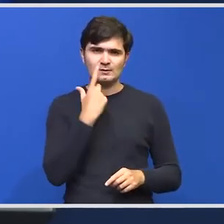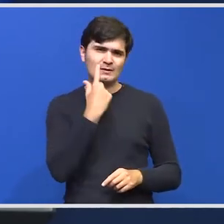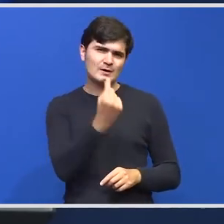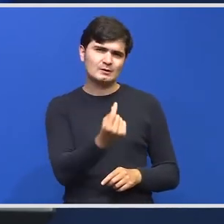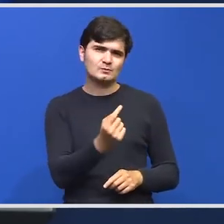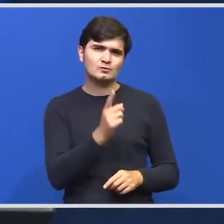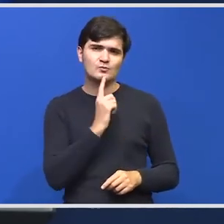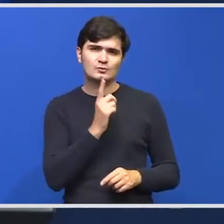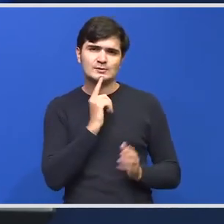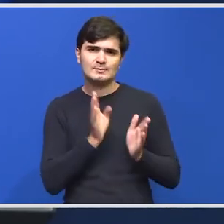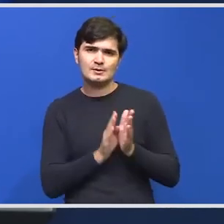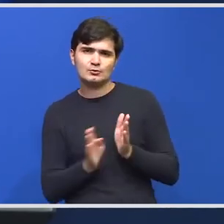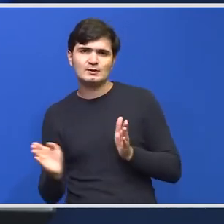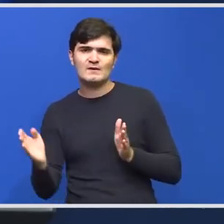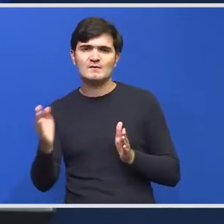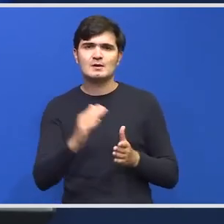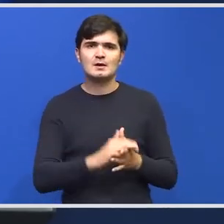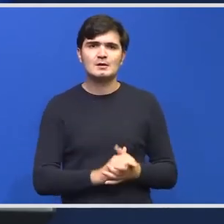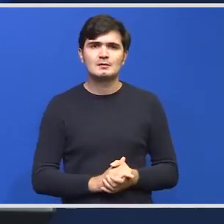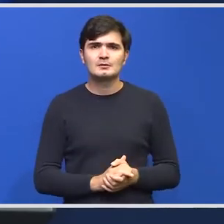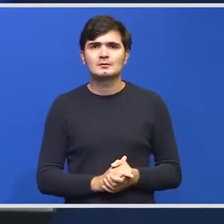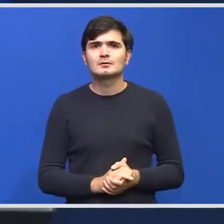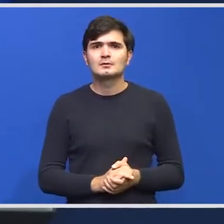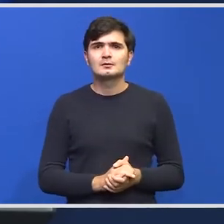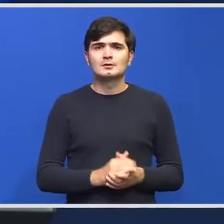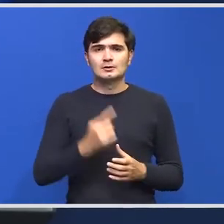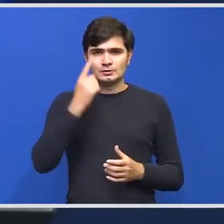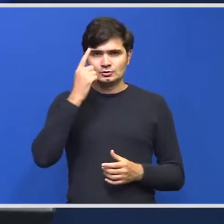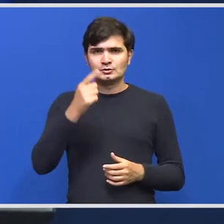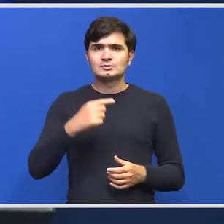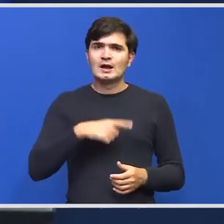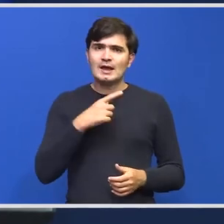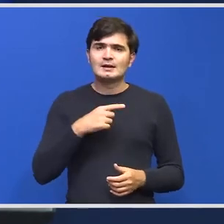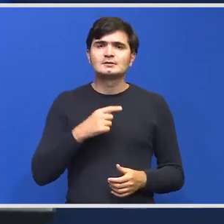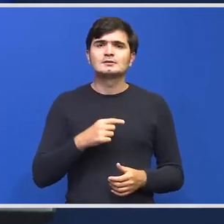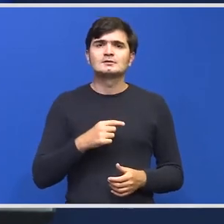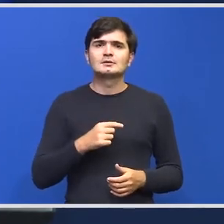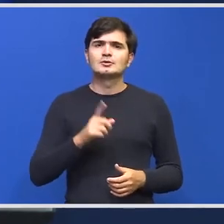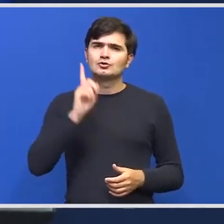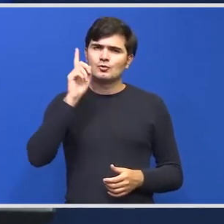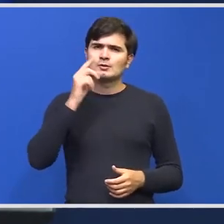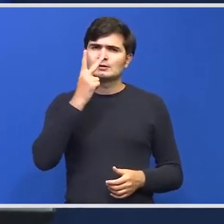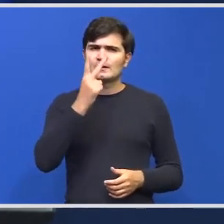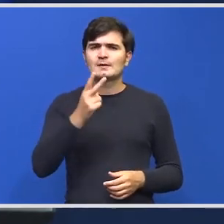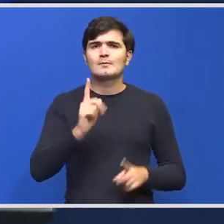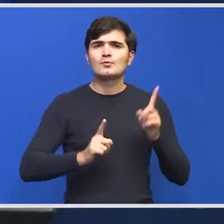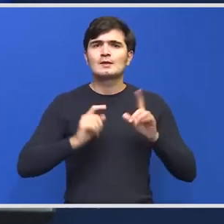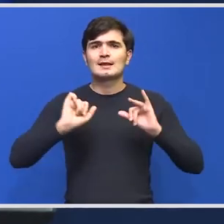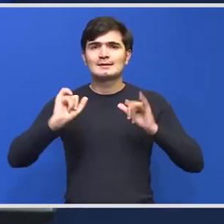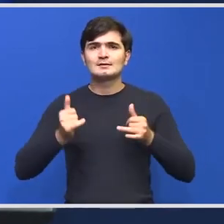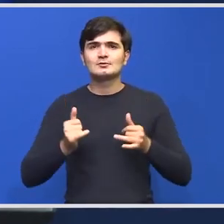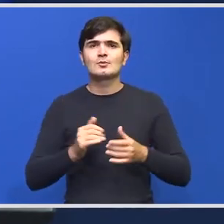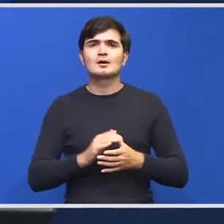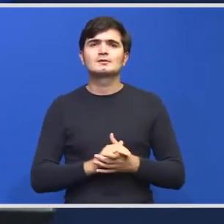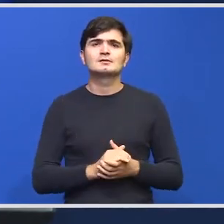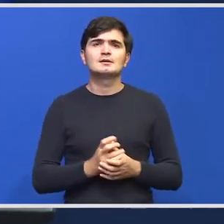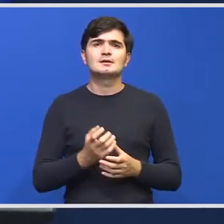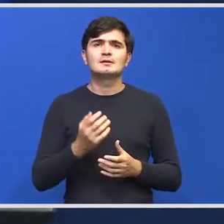așa prin deviere în sensul în care să știți că o să existe și situații în care se va